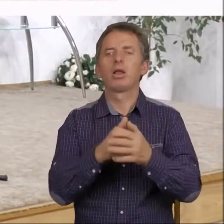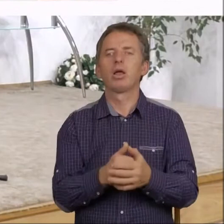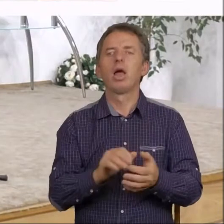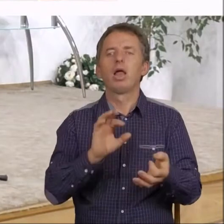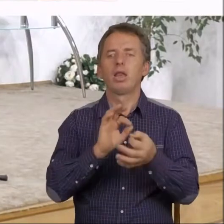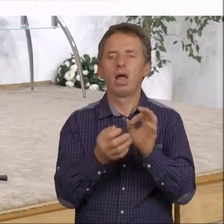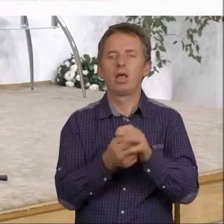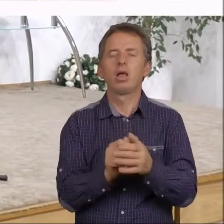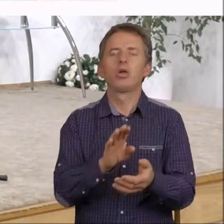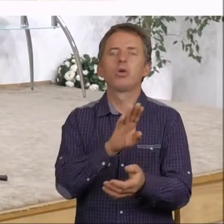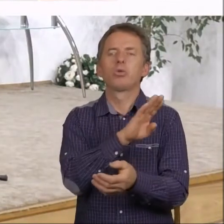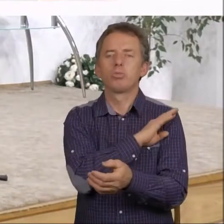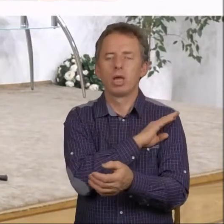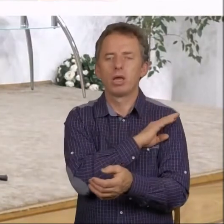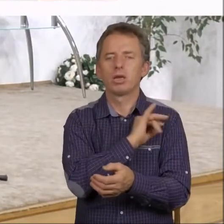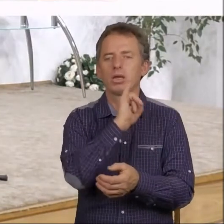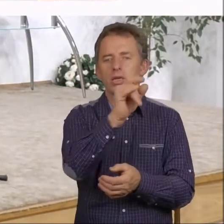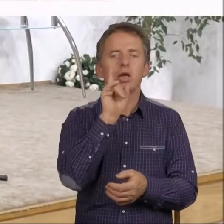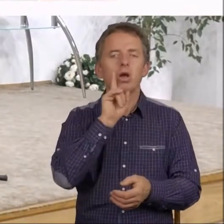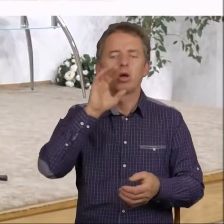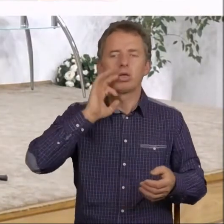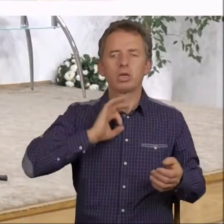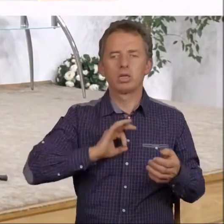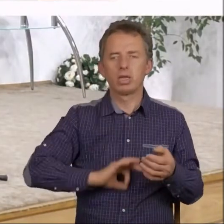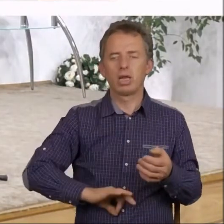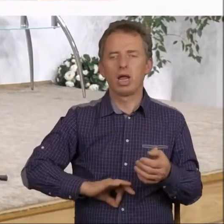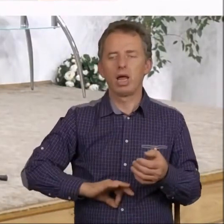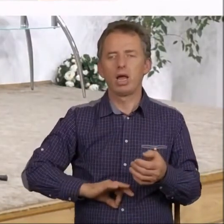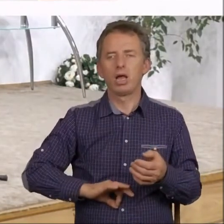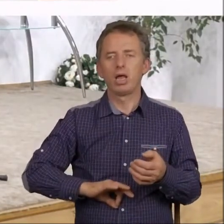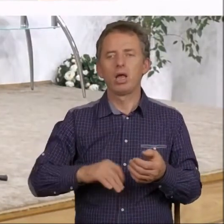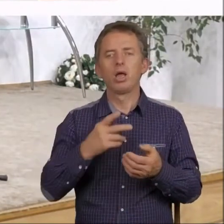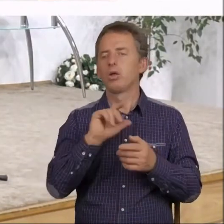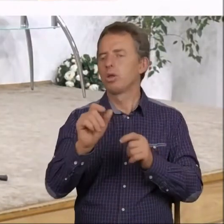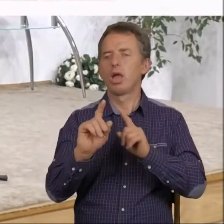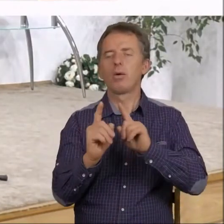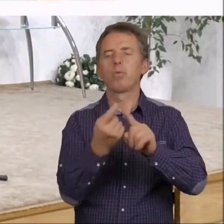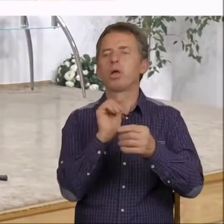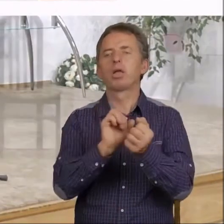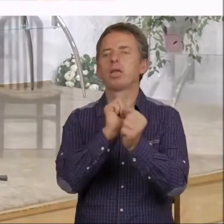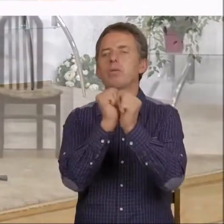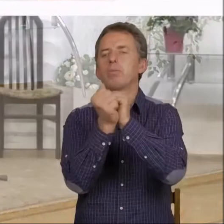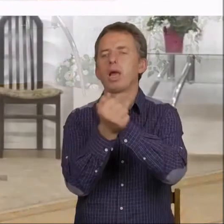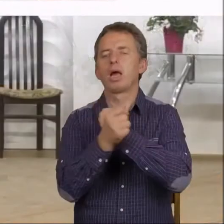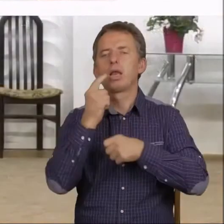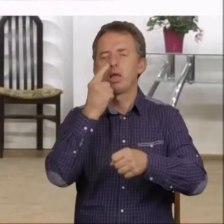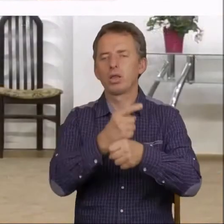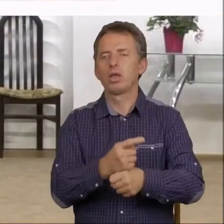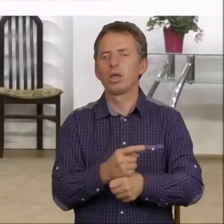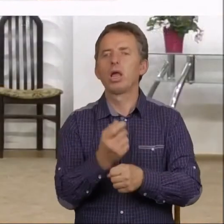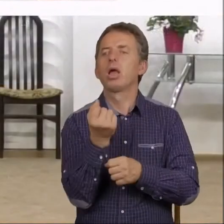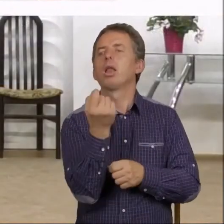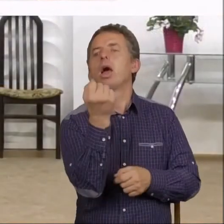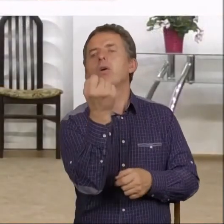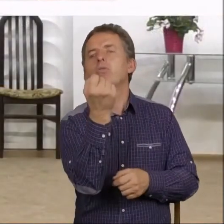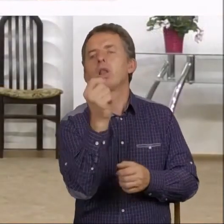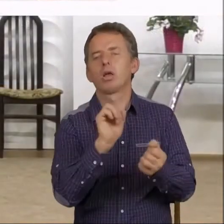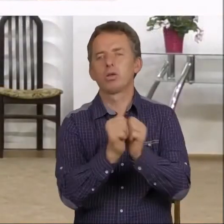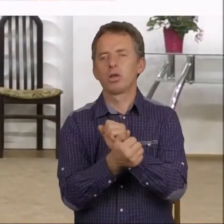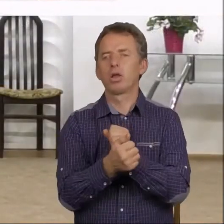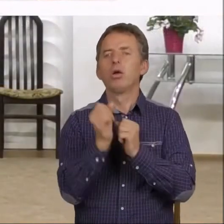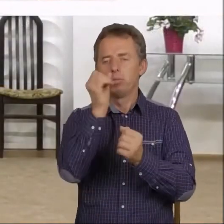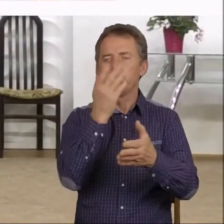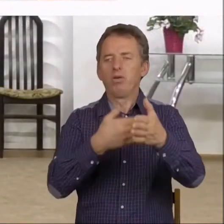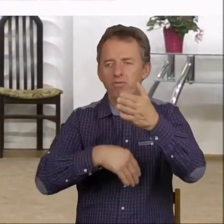nawet śmierć jego syna nie powoduje trwałej zmiany decyzji. Ta decyzja na chwilę się zmienia i oni